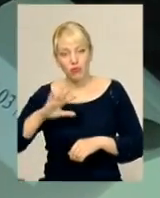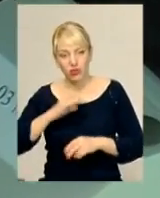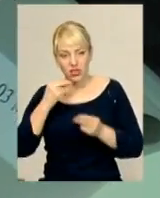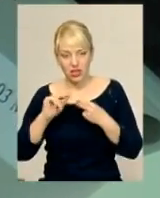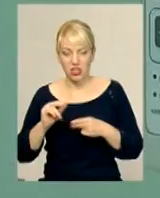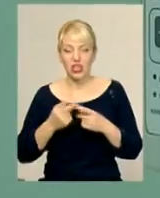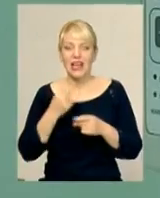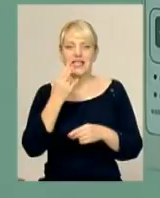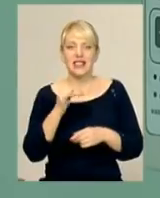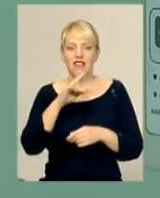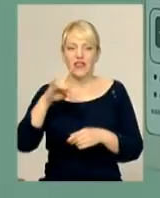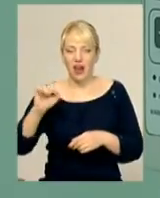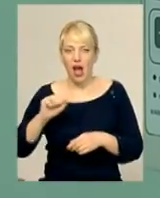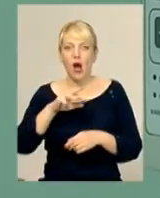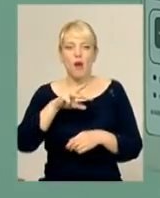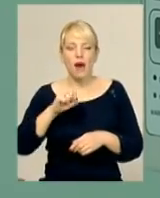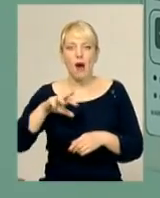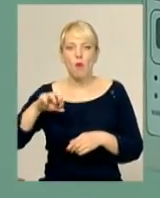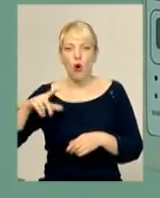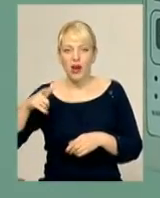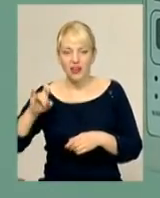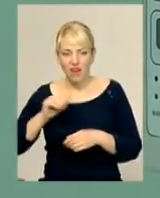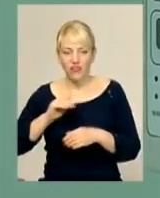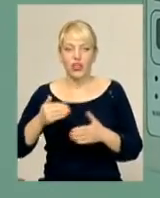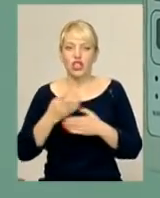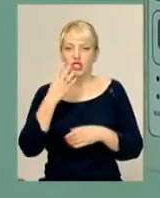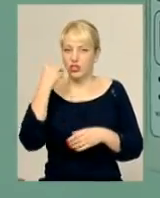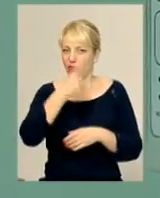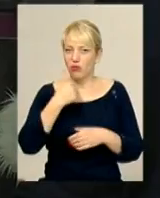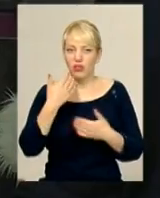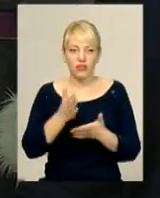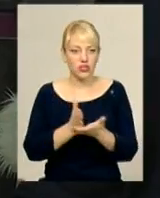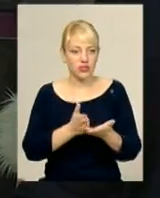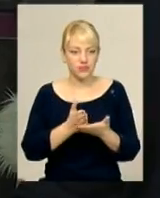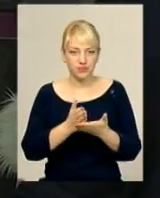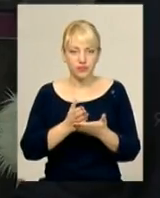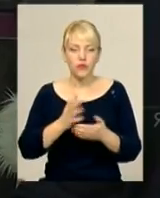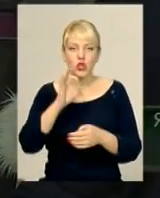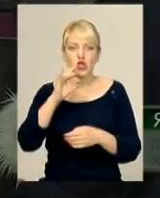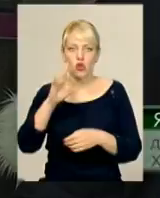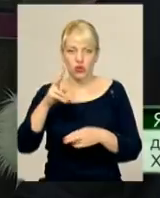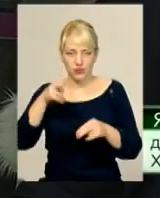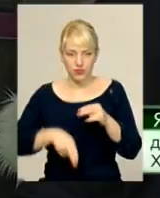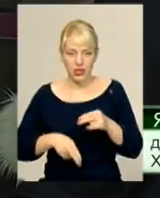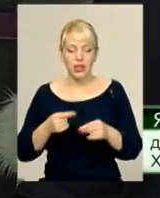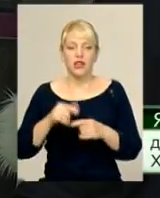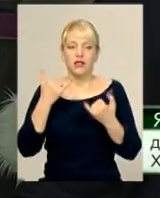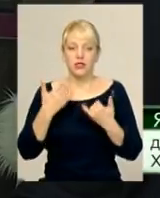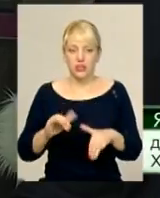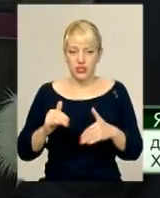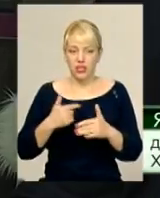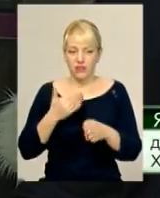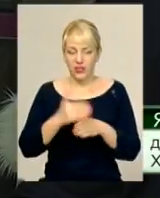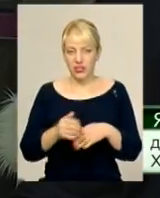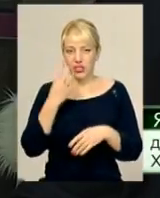Цифровий мамограф, що в Хмельницькому онкодиспансері, уже років як чотири відслужив своє. Цього року з обласного бюджету виділи 4